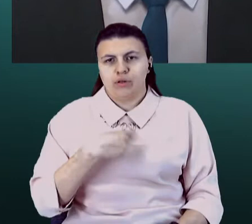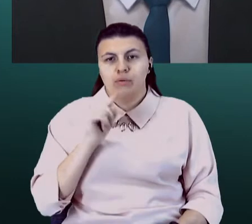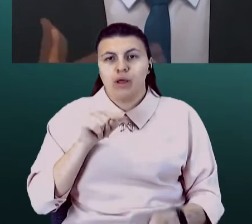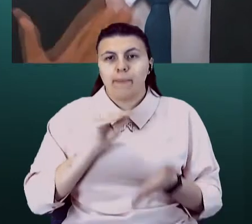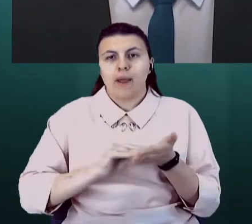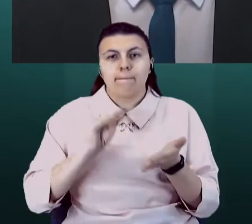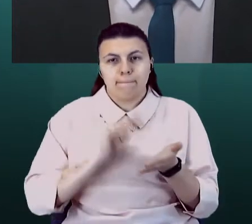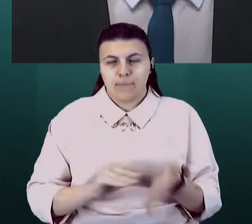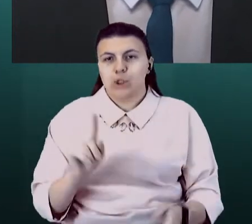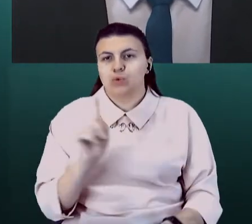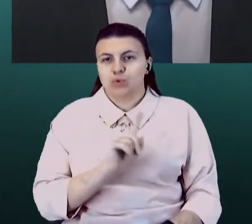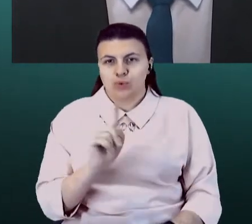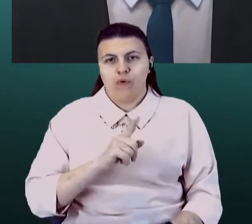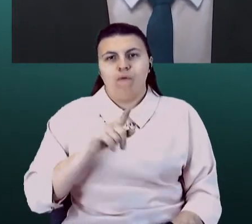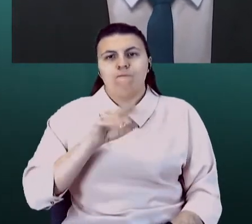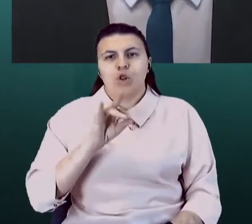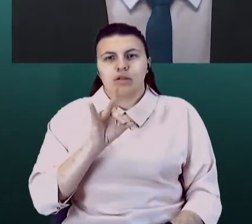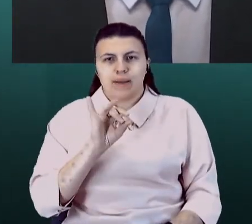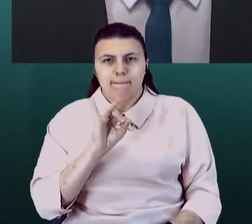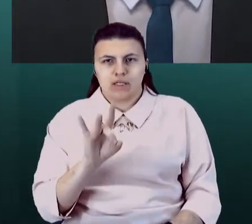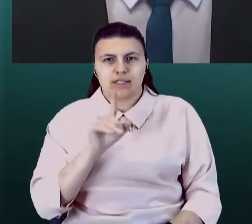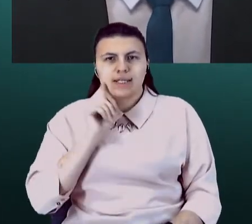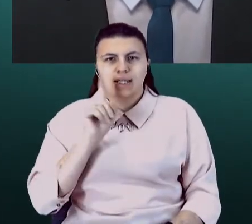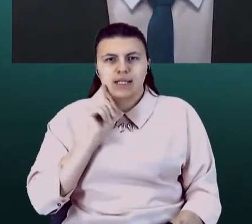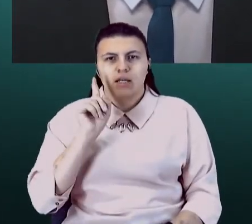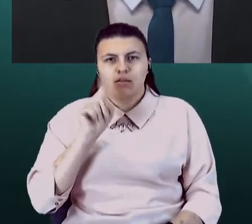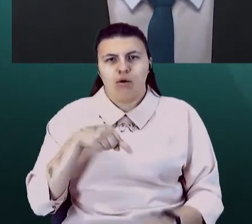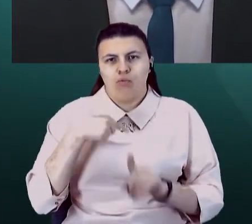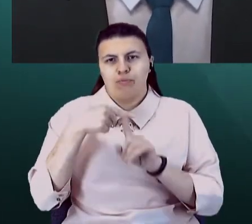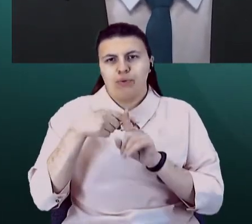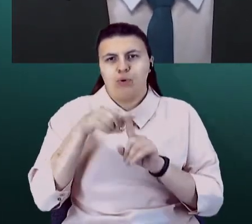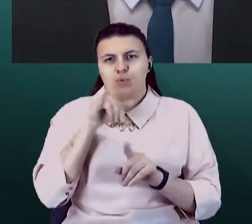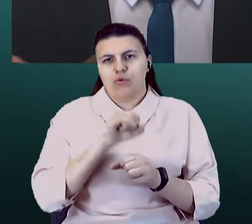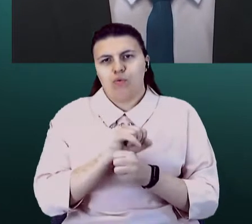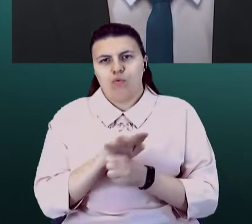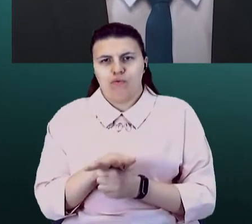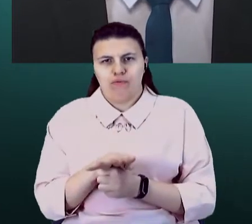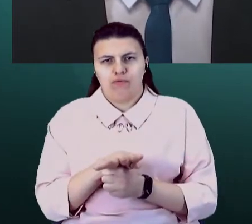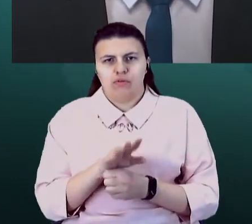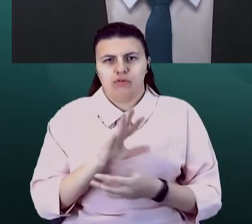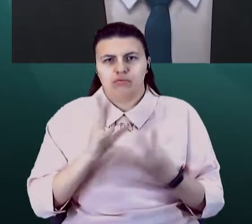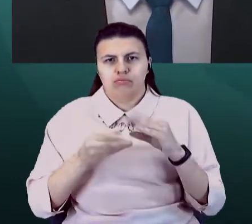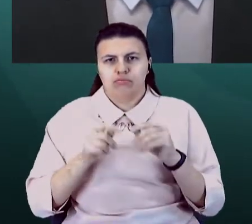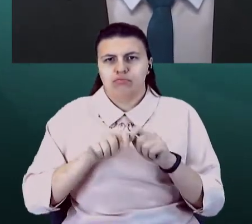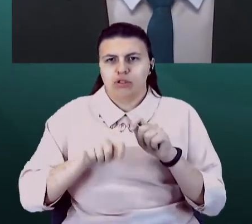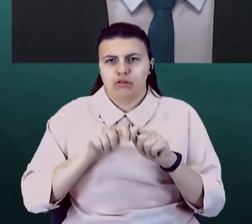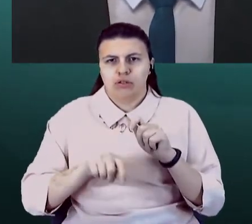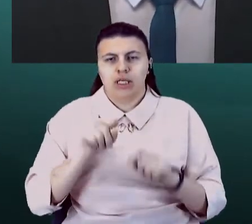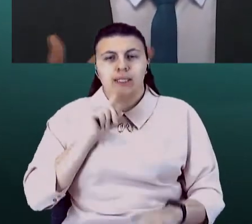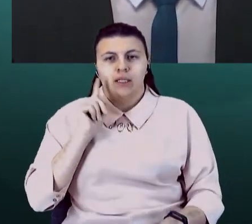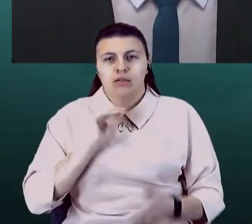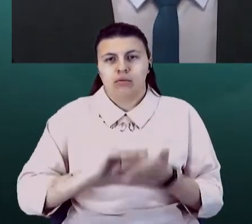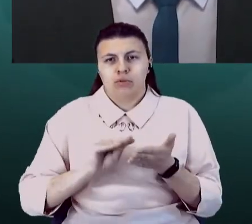Володимир Зеленський, він також отримав позитивний результат тесту на COVID-19. І сам Зеленський, він написав у Фейсбуці, що